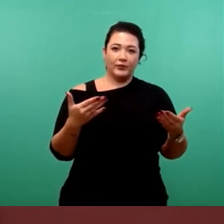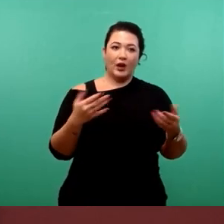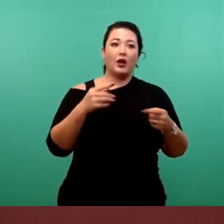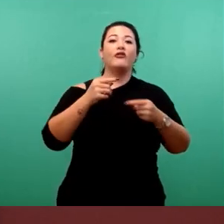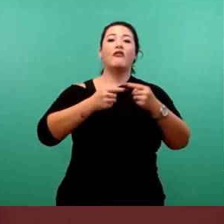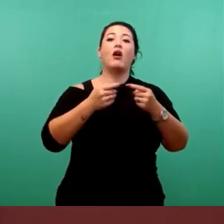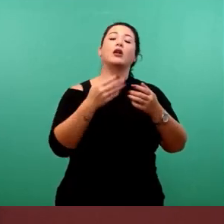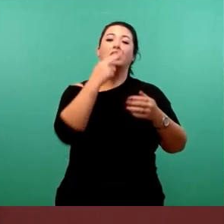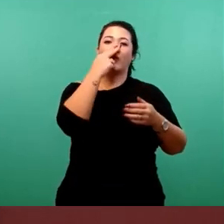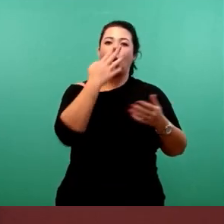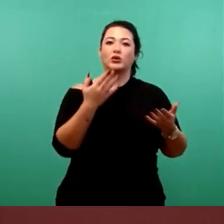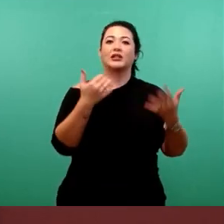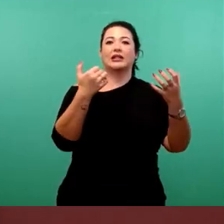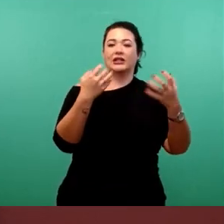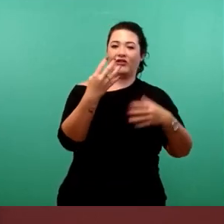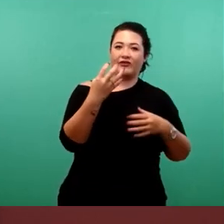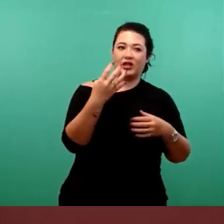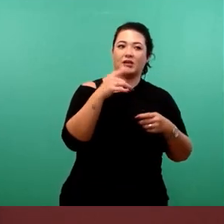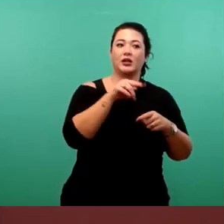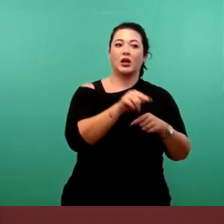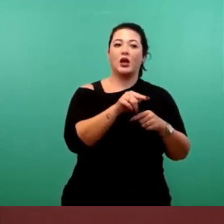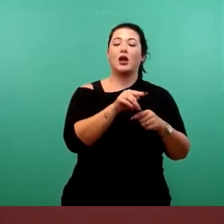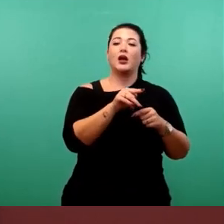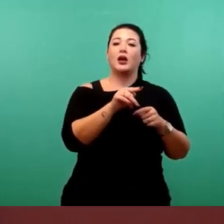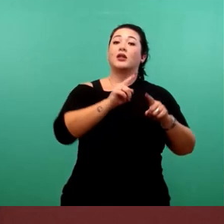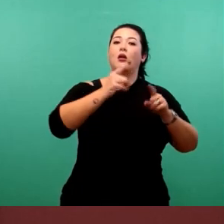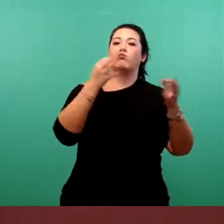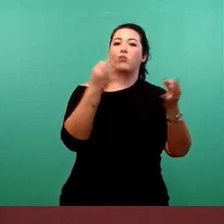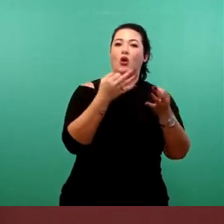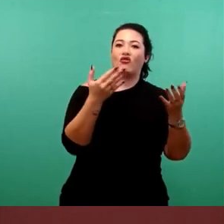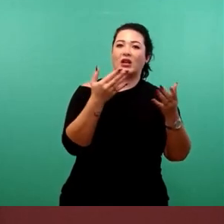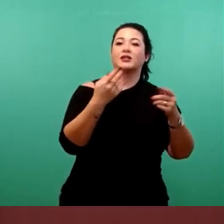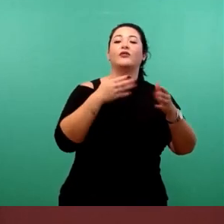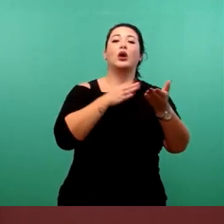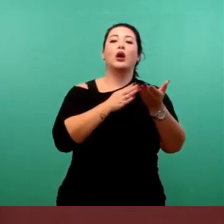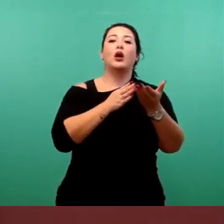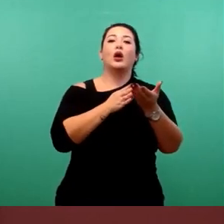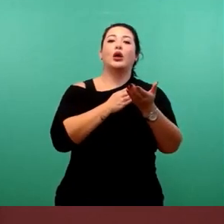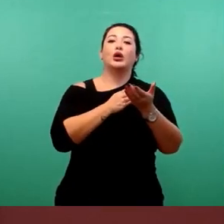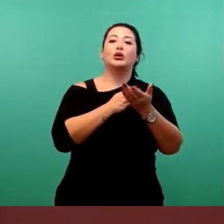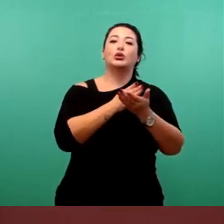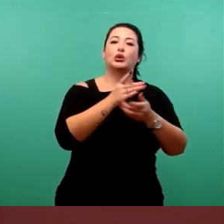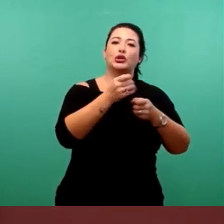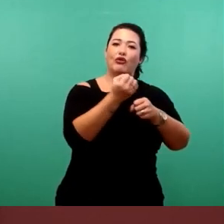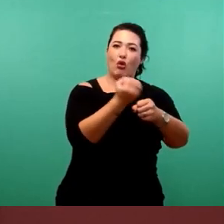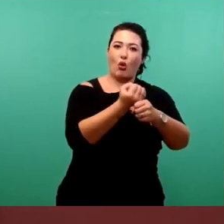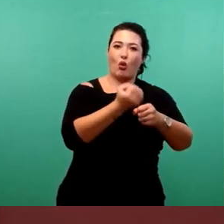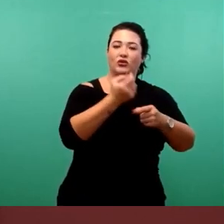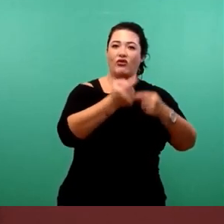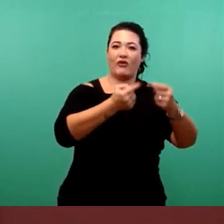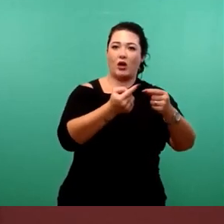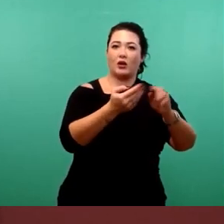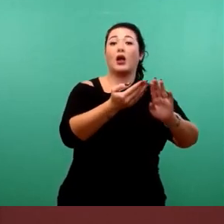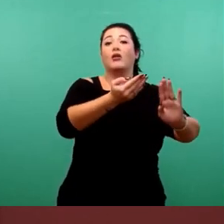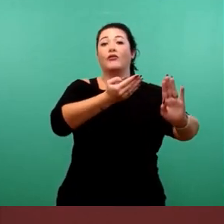6044 besteht das Erfordernis des Abschlusses eines Durchführungsvertrages. Dieser muss vor dem Satzungsbeschluss, das macht ja der